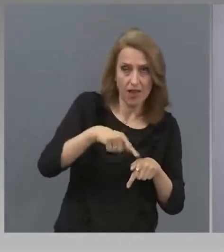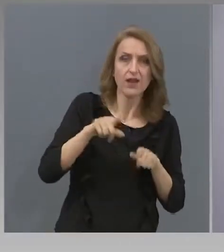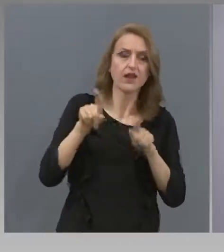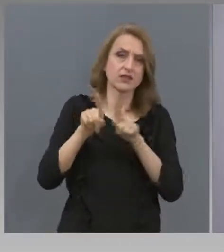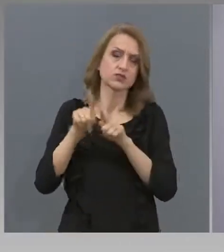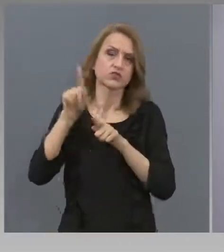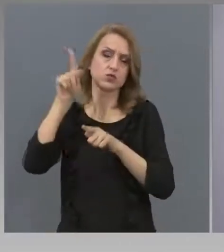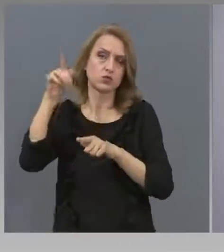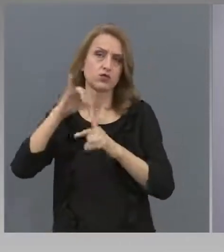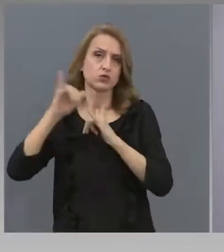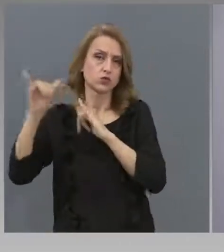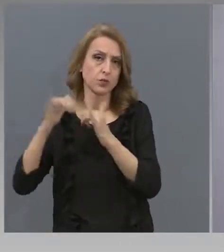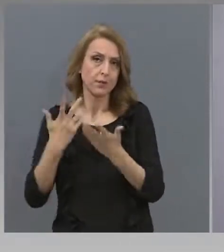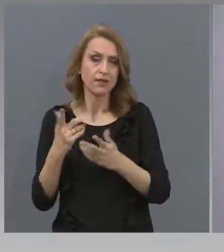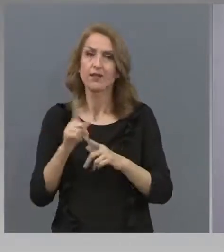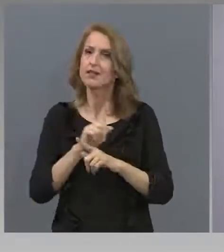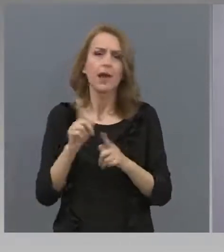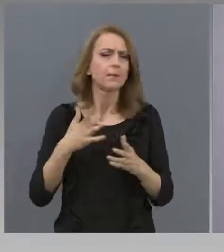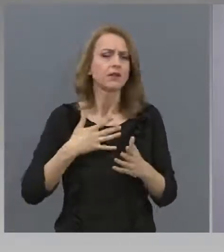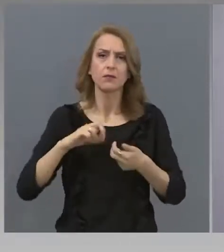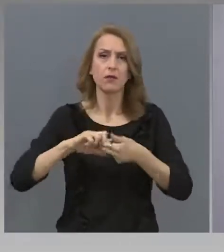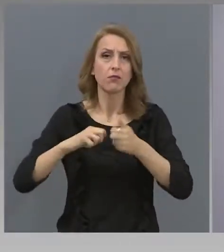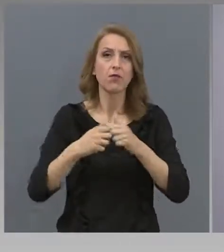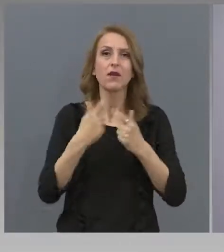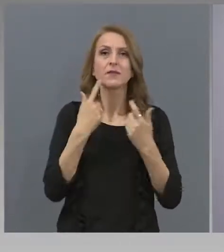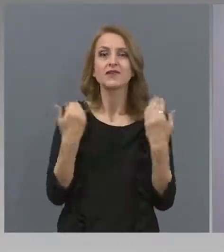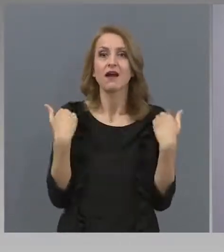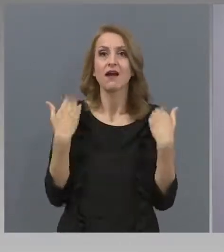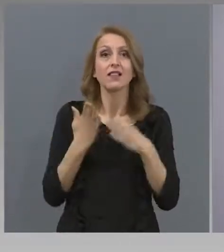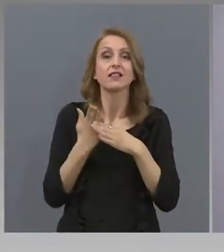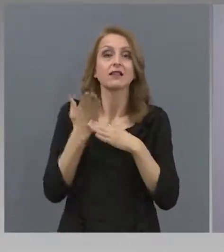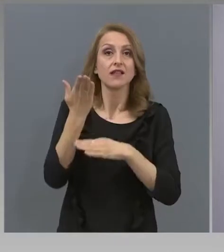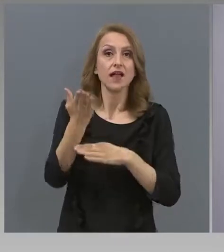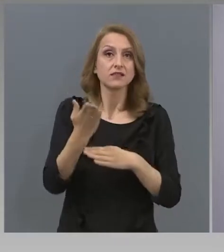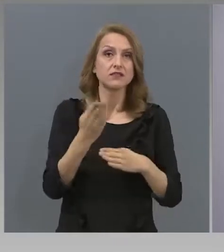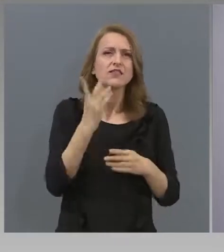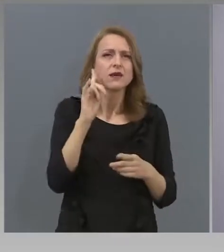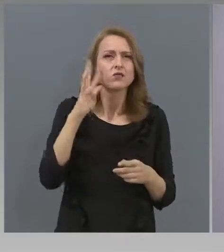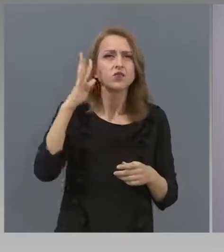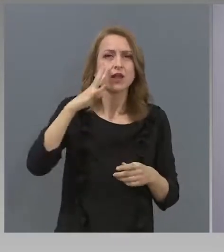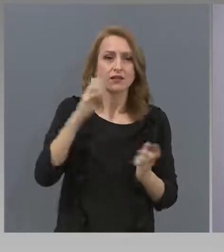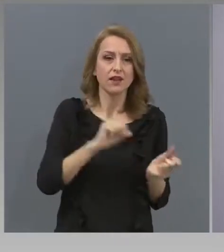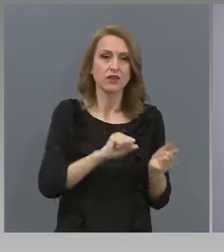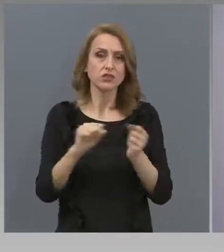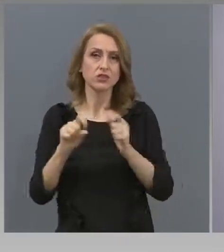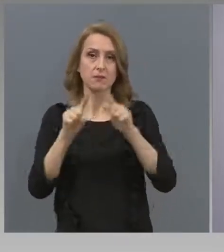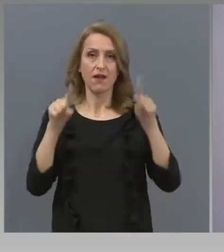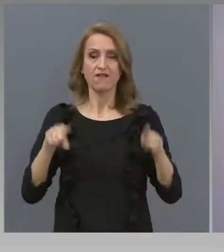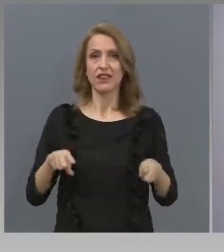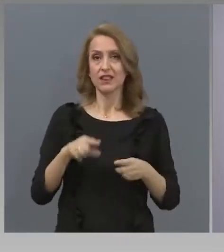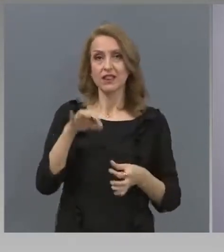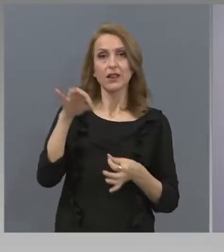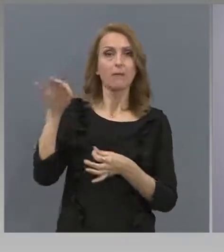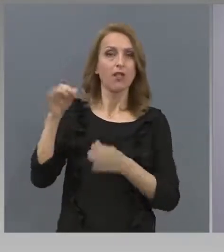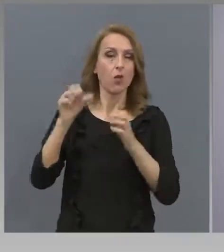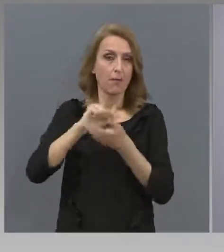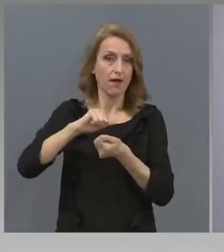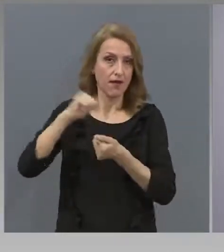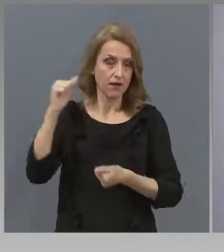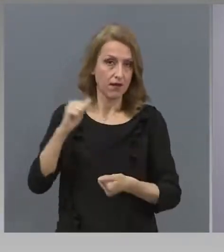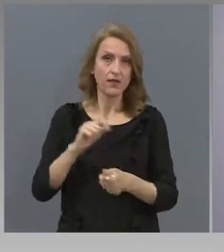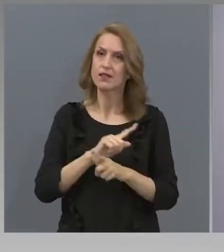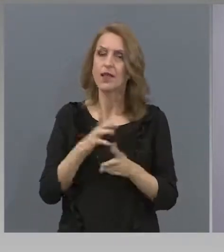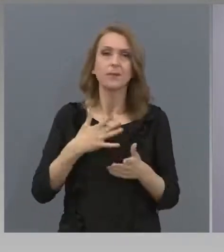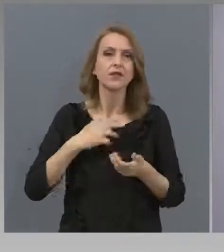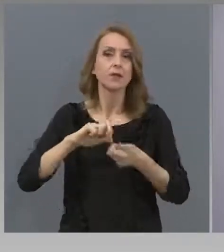кандидатстването в България и чужбина на зрелостниците, които се явят и положат на тази юнска